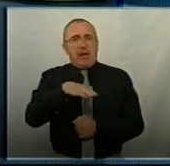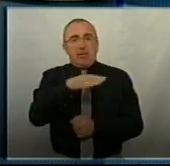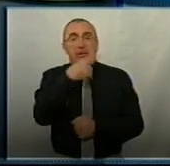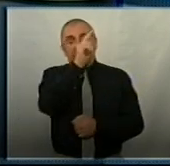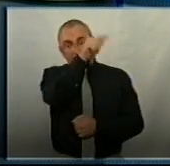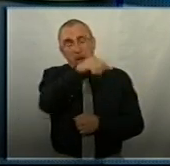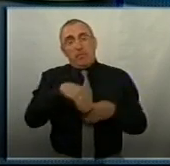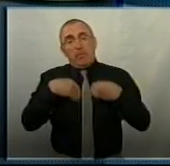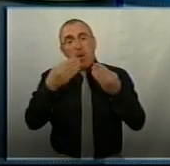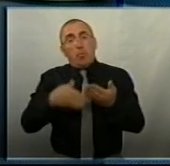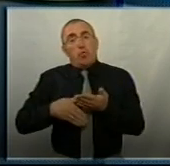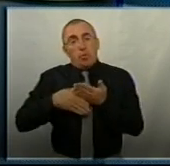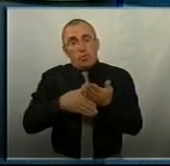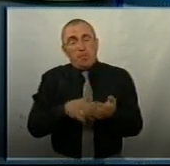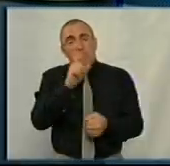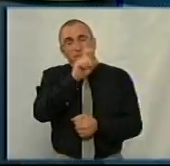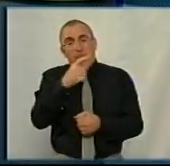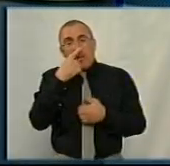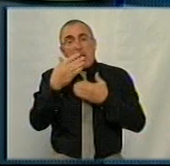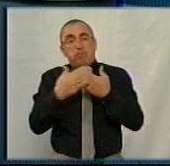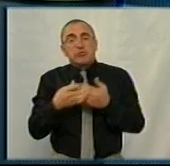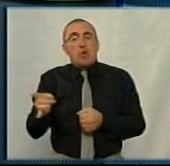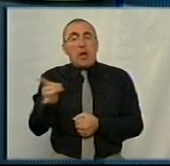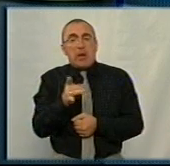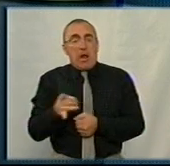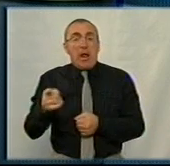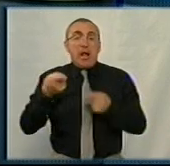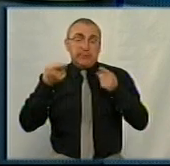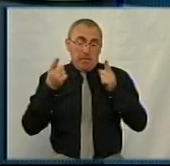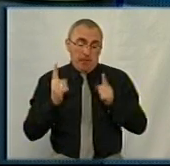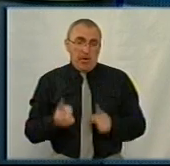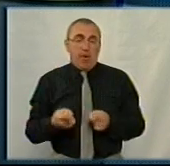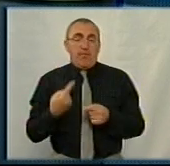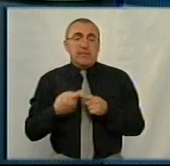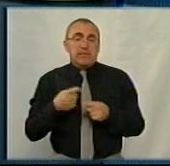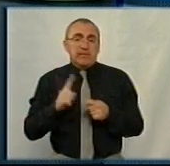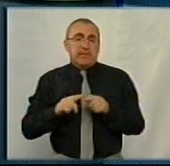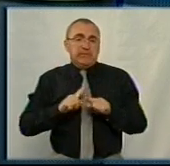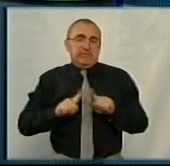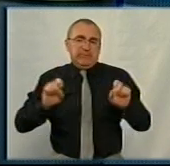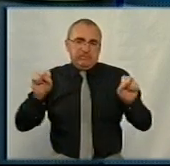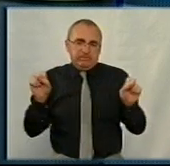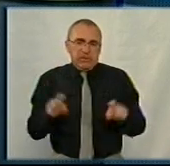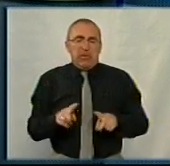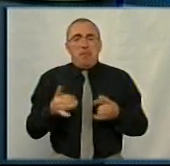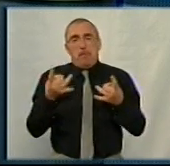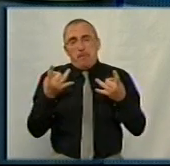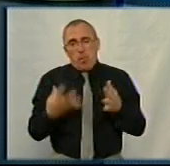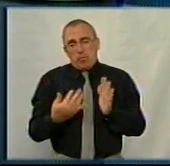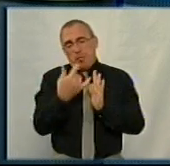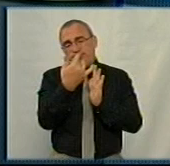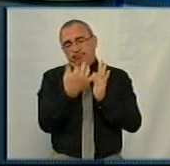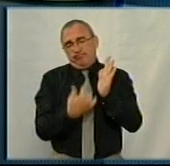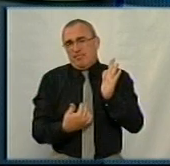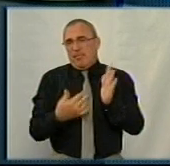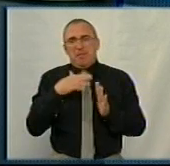надають допомогу мешканцям найближчих районів. Але насправді це достатньо специфічний, простий і зрозумілий перелік. Не